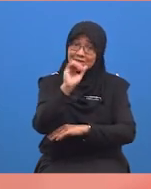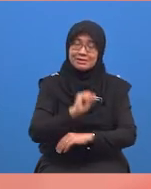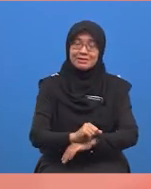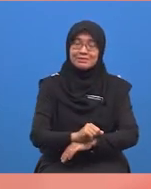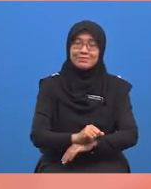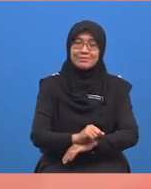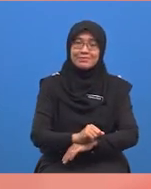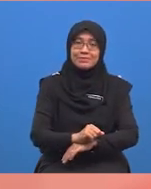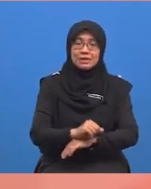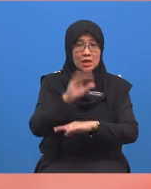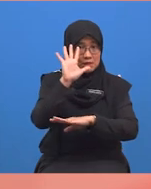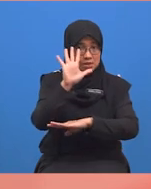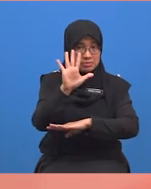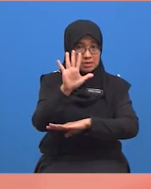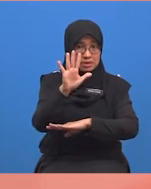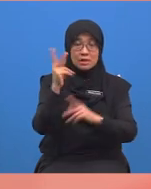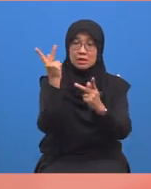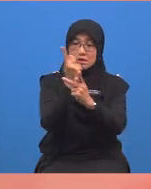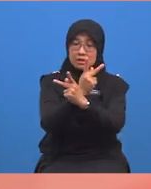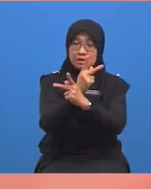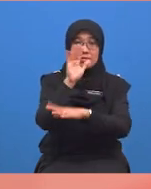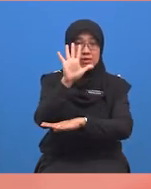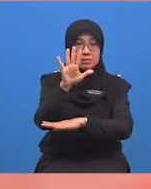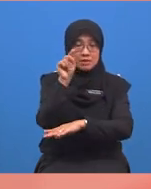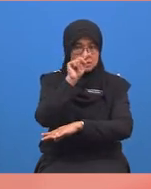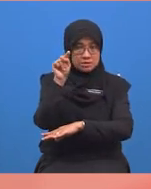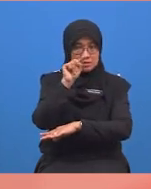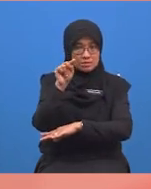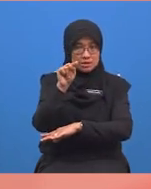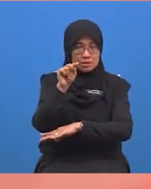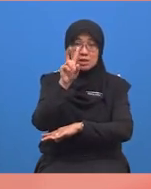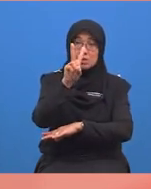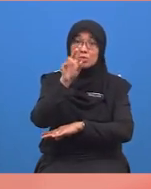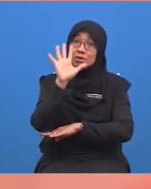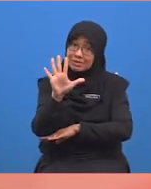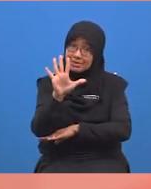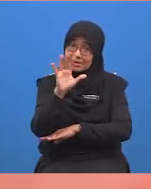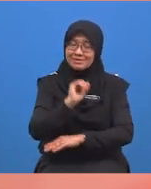Iaitu lima darab lima sama dengan dua puluh lima.